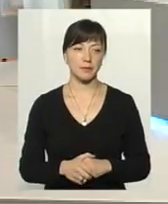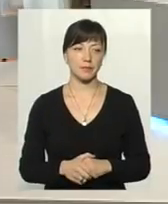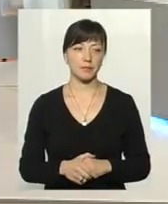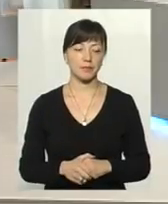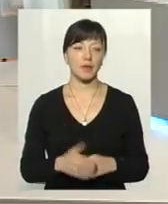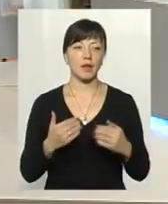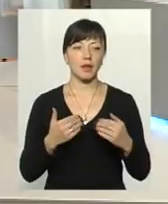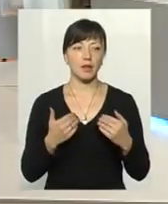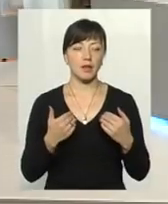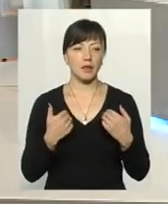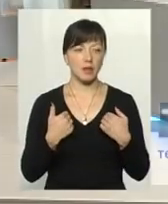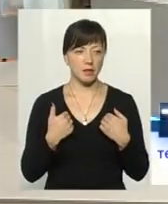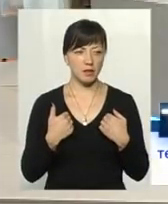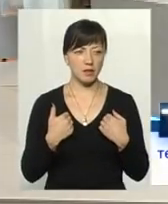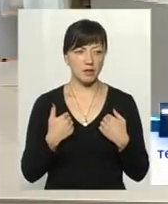Я тільговик.